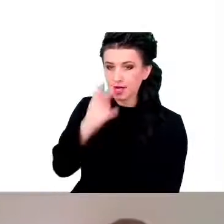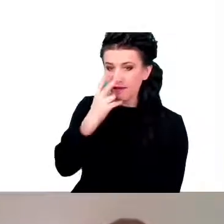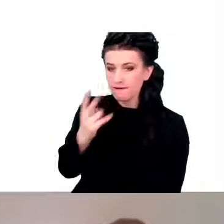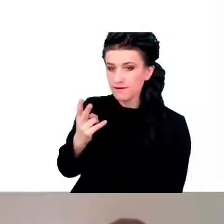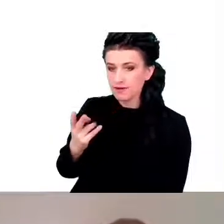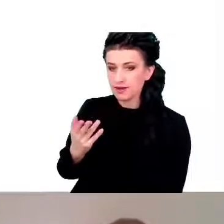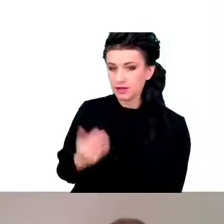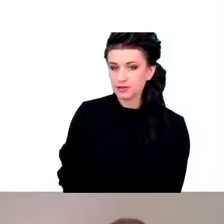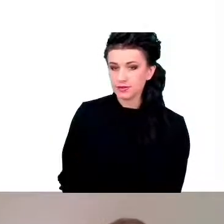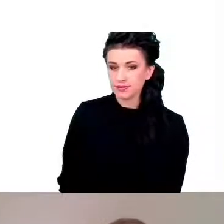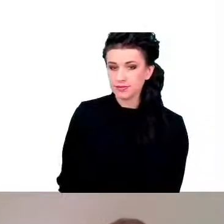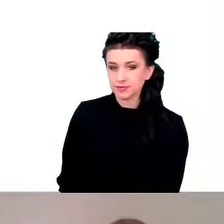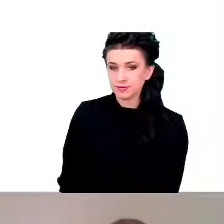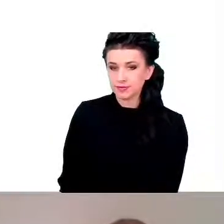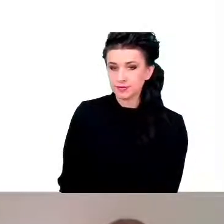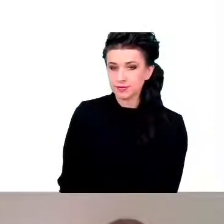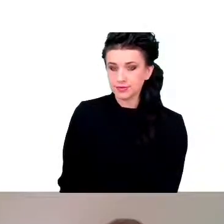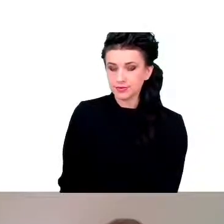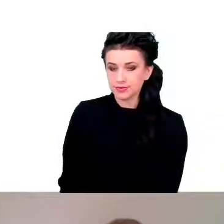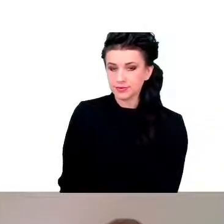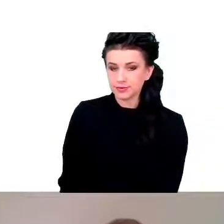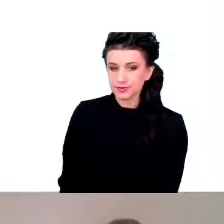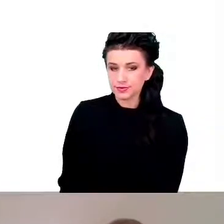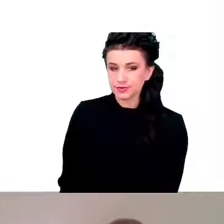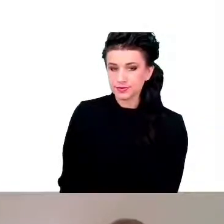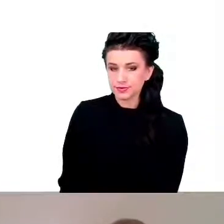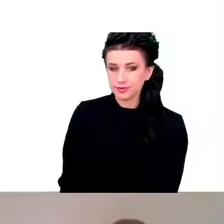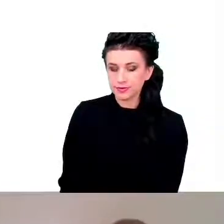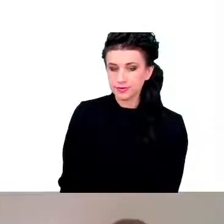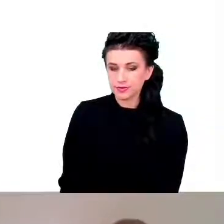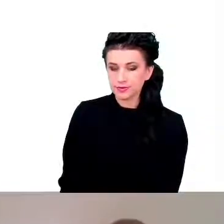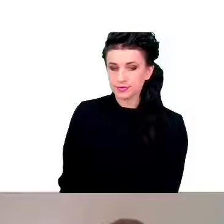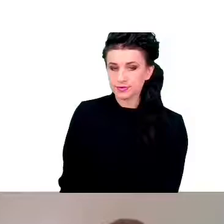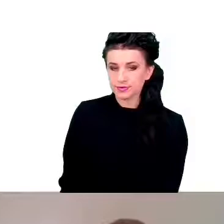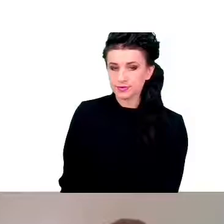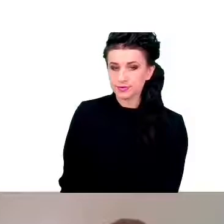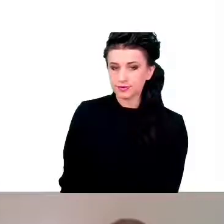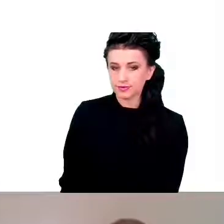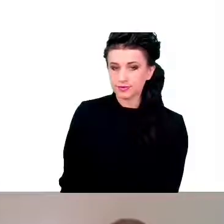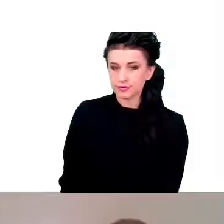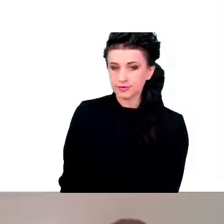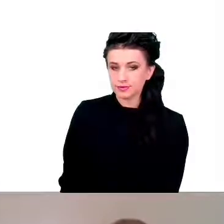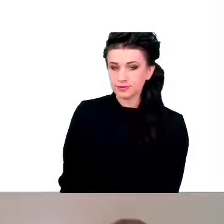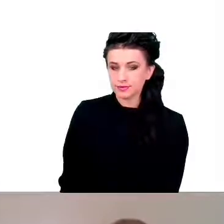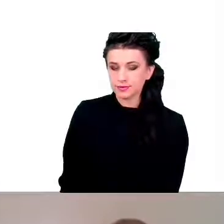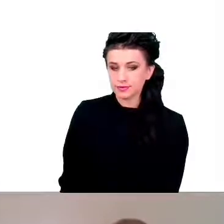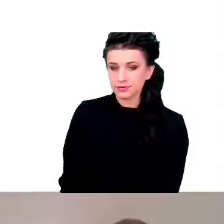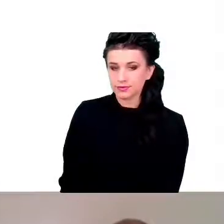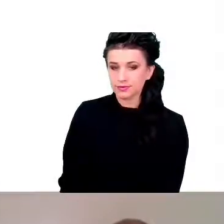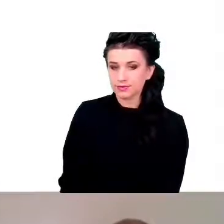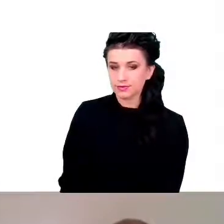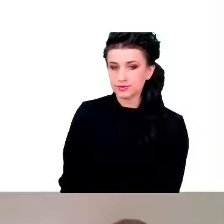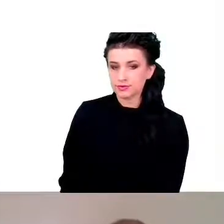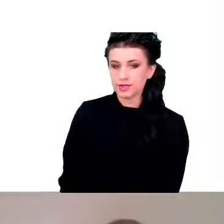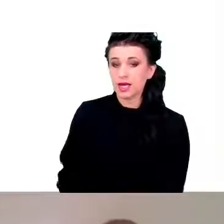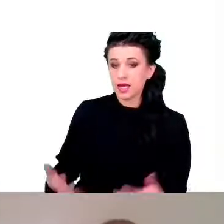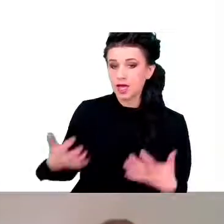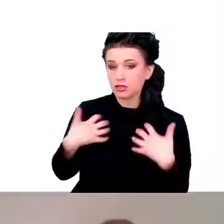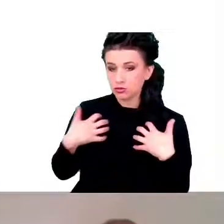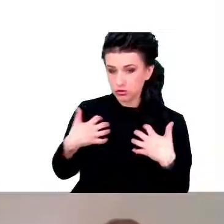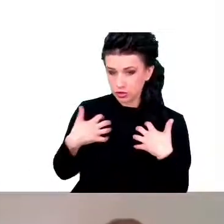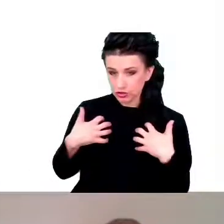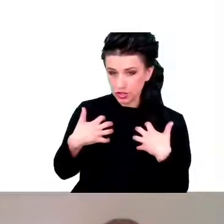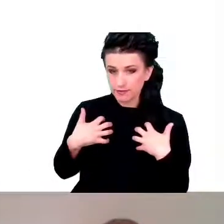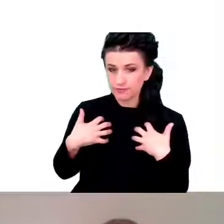przeżywalność zaczyna spadać dopiero w wieku